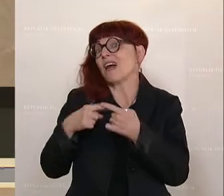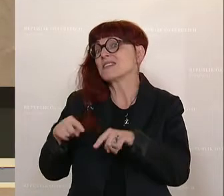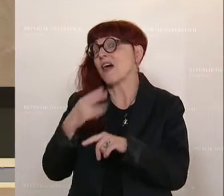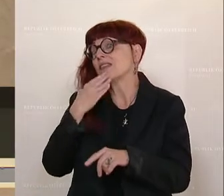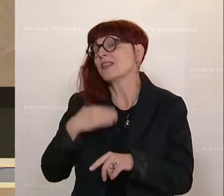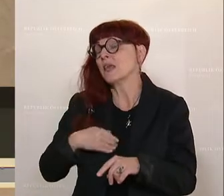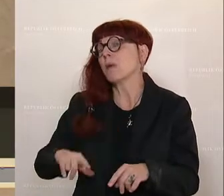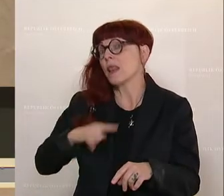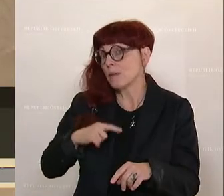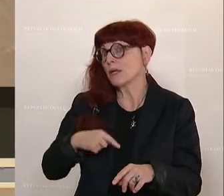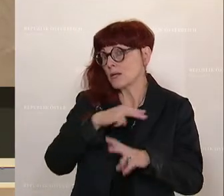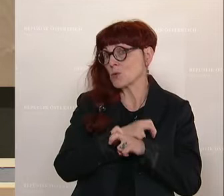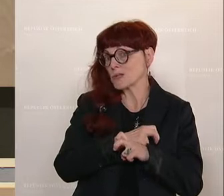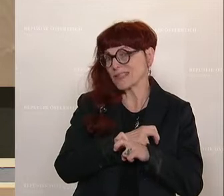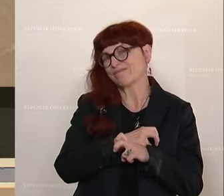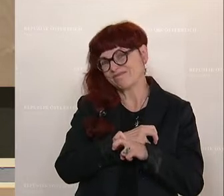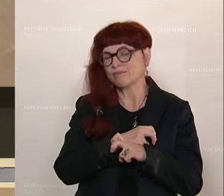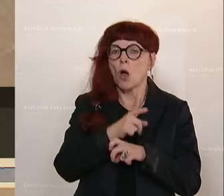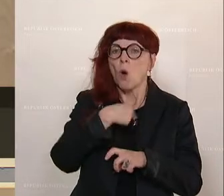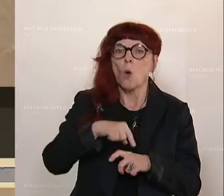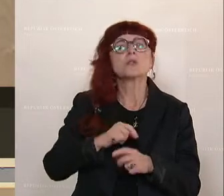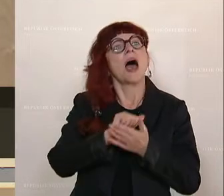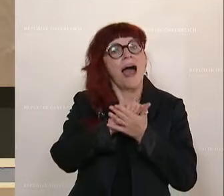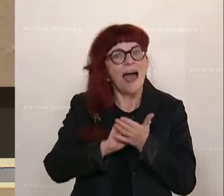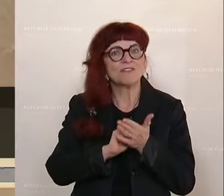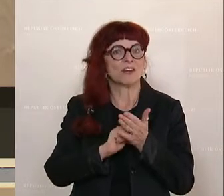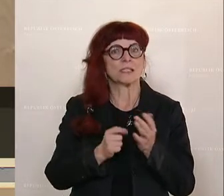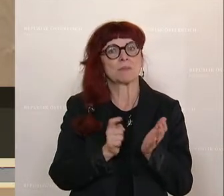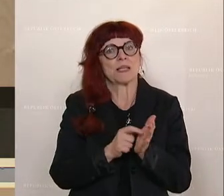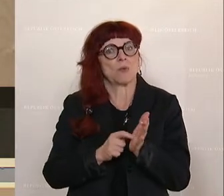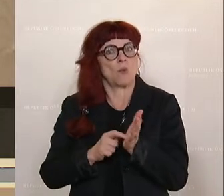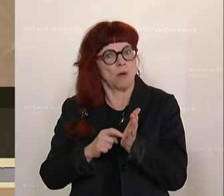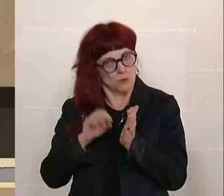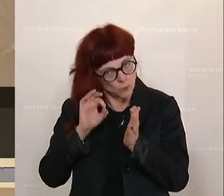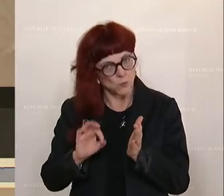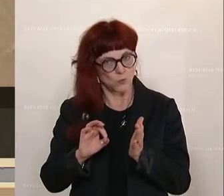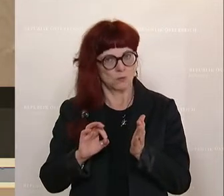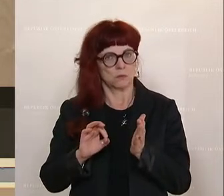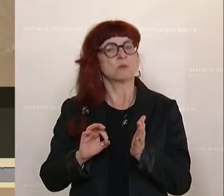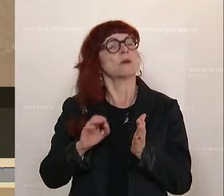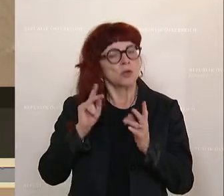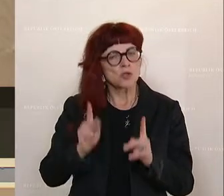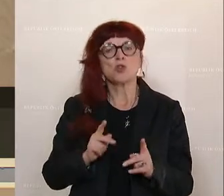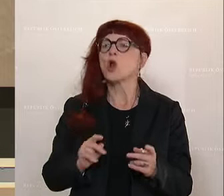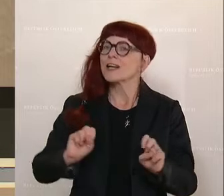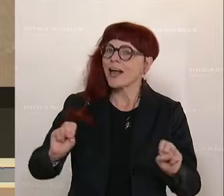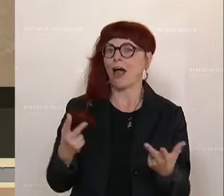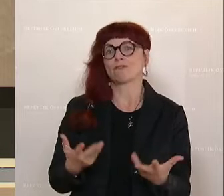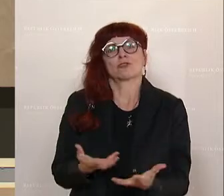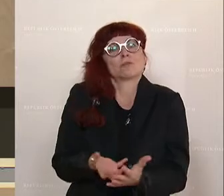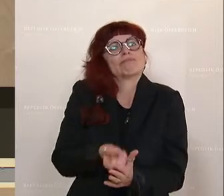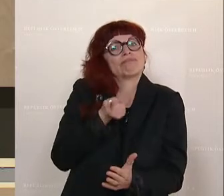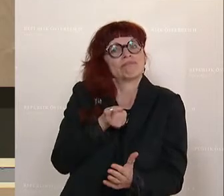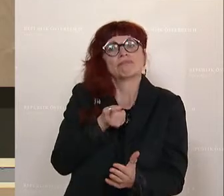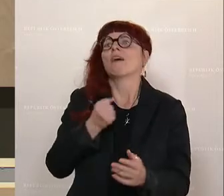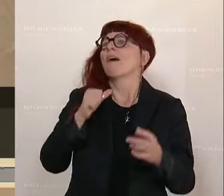vergleichsweise gut. Sollten wir nicht daraus Kraft schöpfen, um die Krise zu bewältigen? Geschätzte Opposition, also nicht permanent